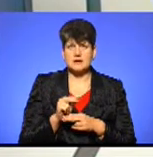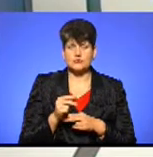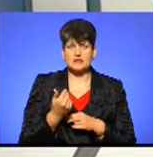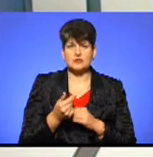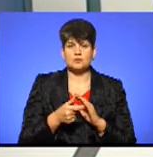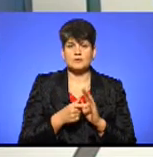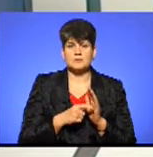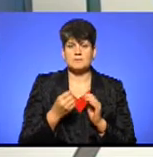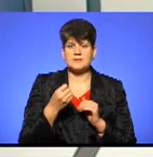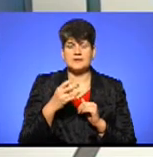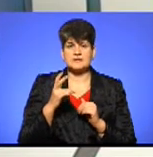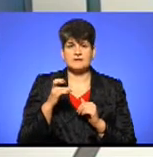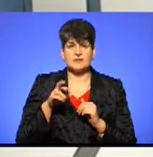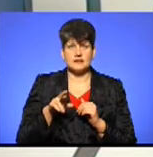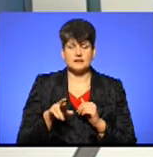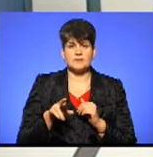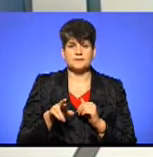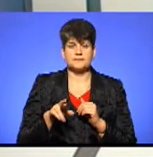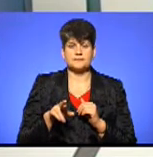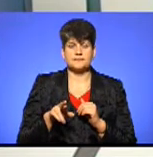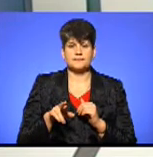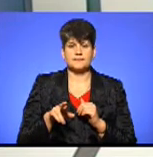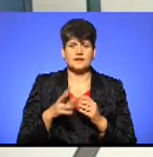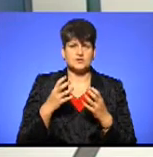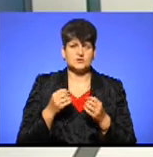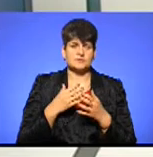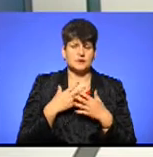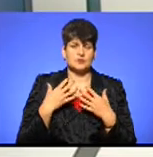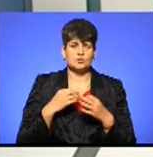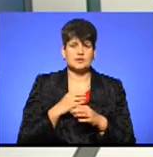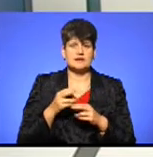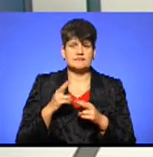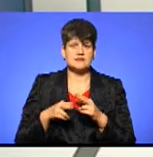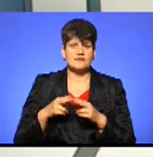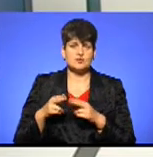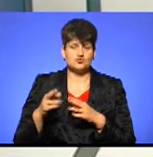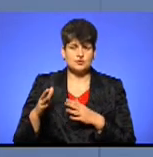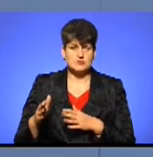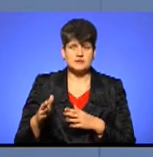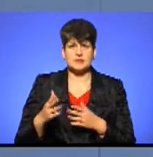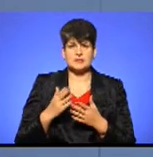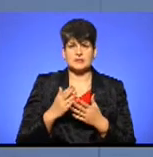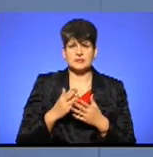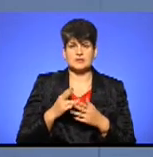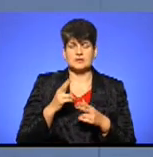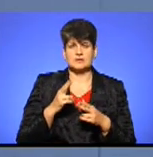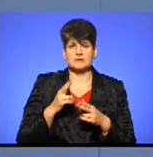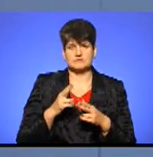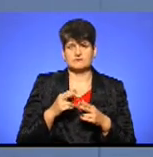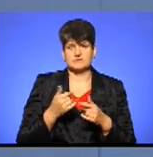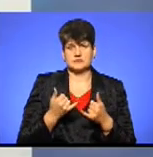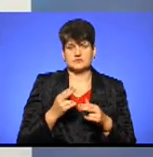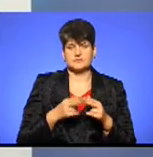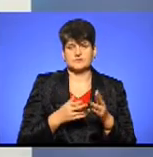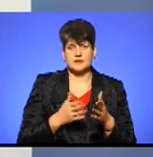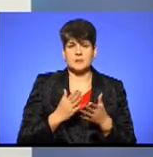приміщення 15 квітня вулиці. І ще ряд проєктів, вони вже завершуються по факту і перебувають на етапі завершення. То ми вже